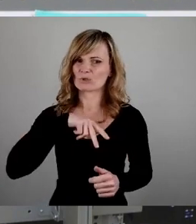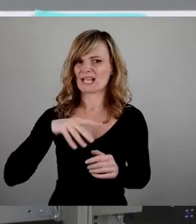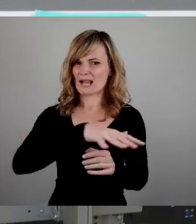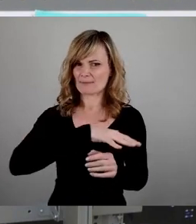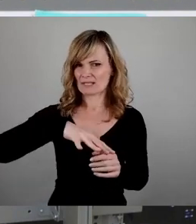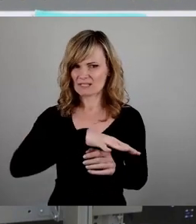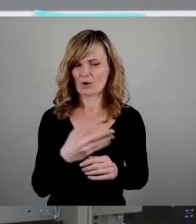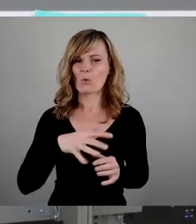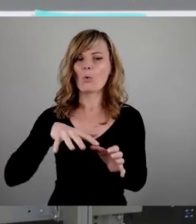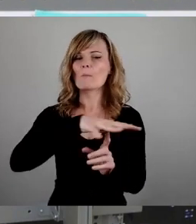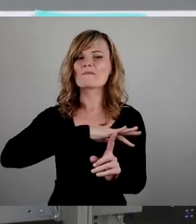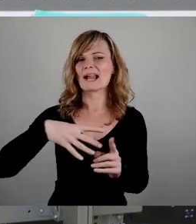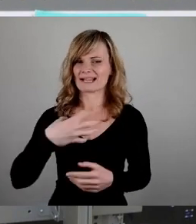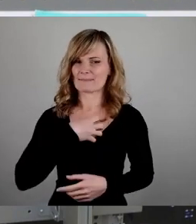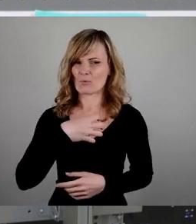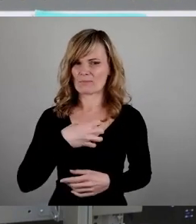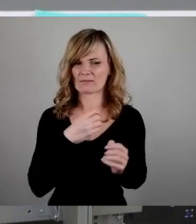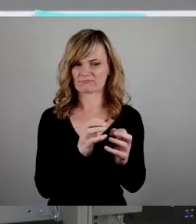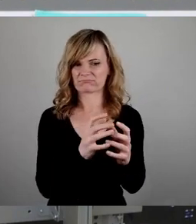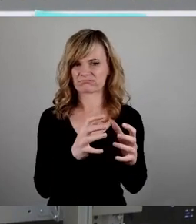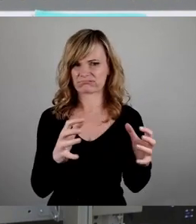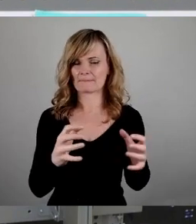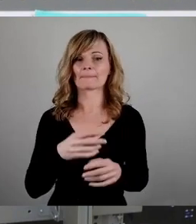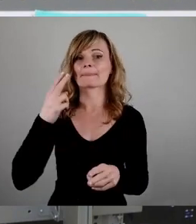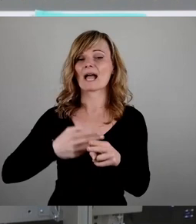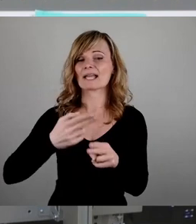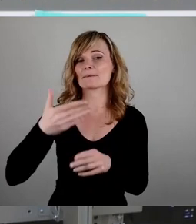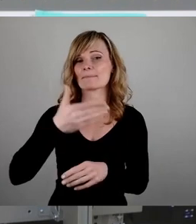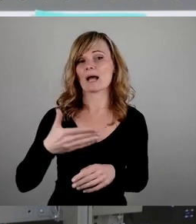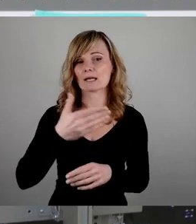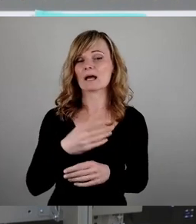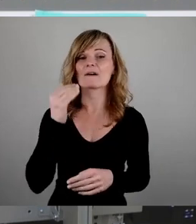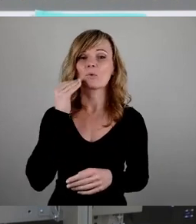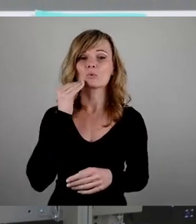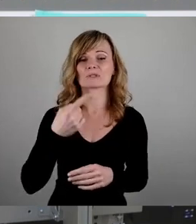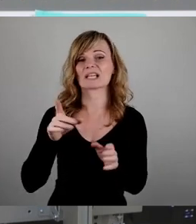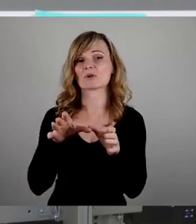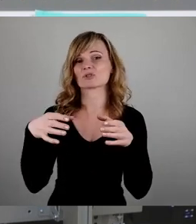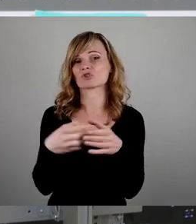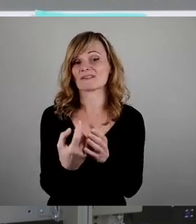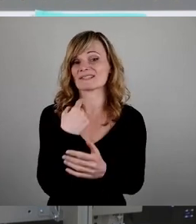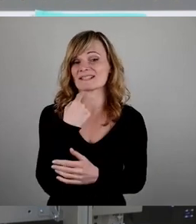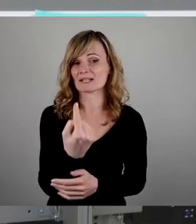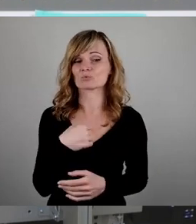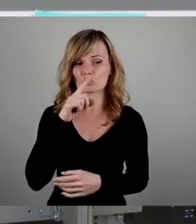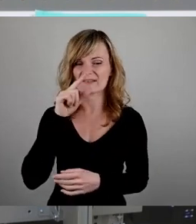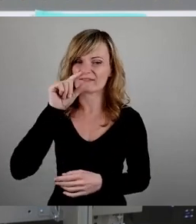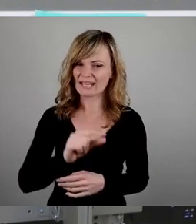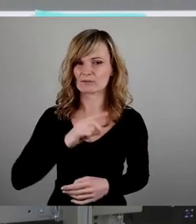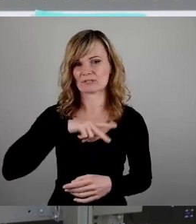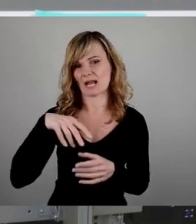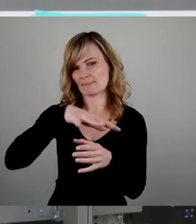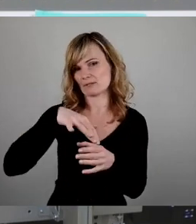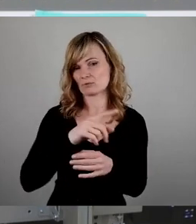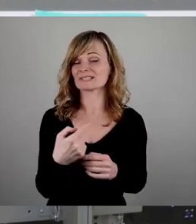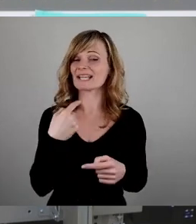bekommen. Die Eisenbahner Wohnungsgenossenschaft konstatiert, nur in wenigen Sozialbezirken der Landeshauptstadt ist die Entwicklung